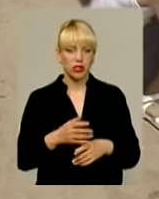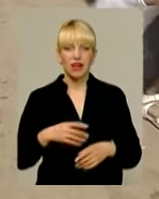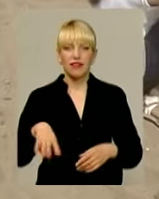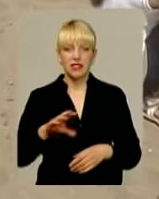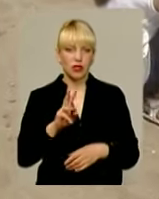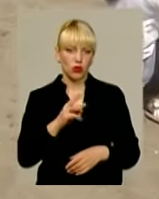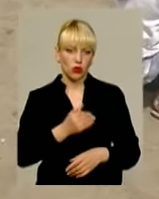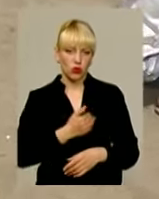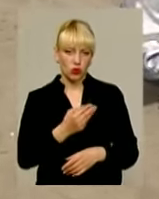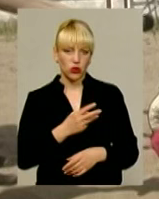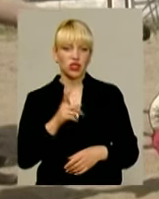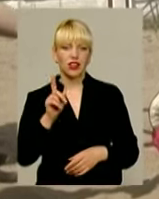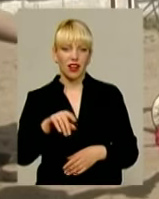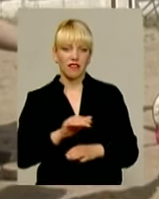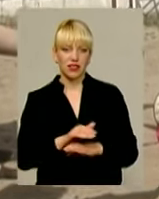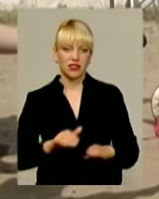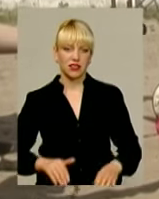всі охочі, навіть діти.